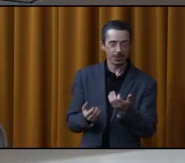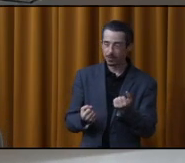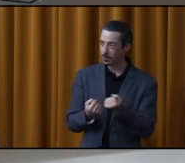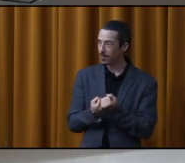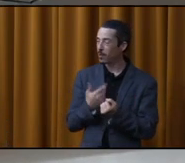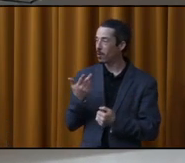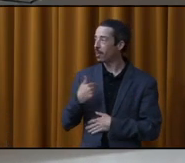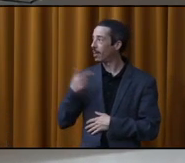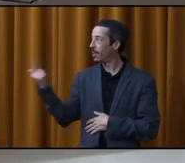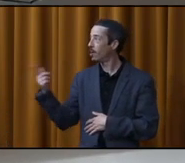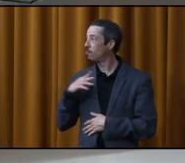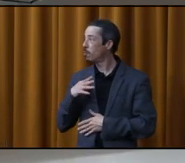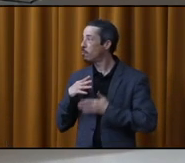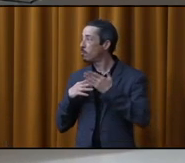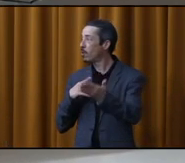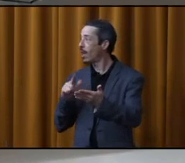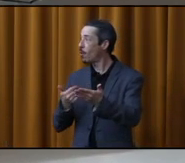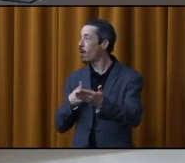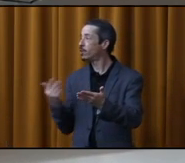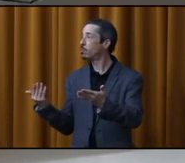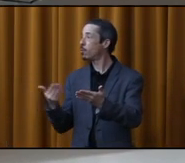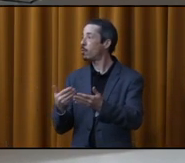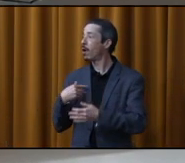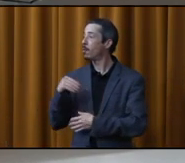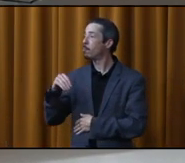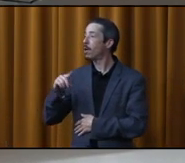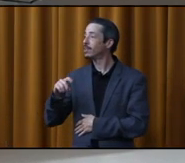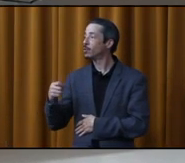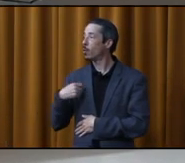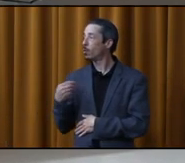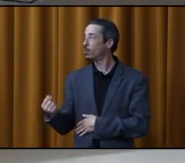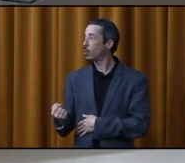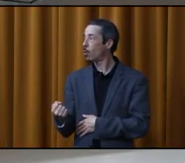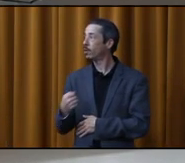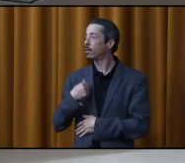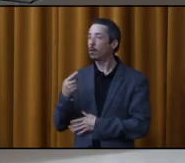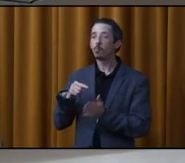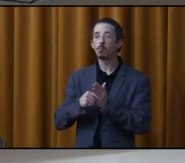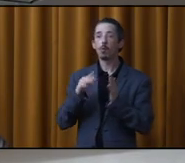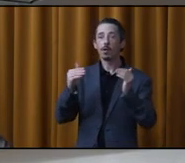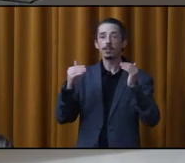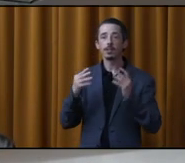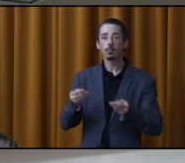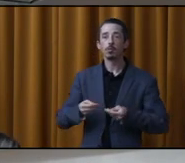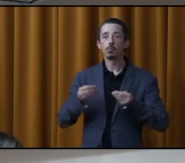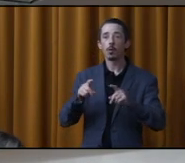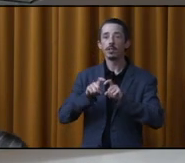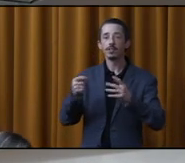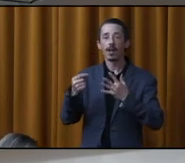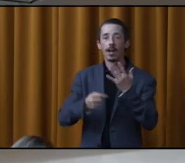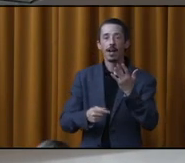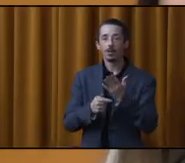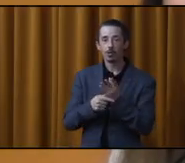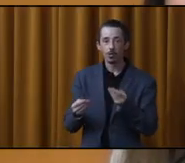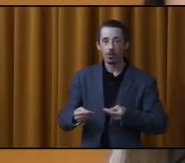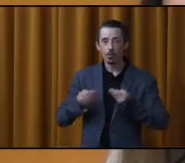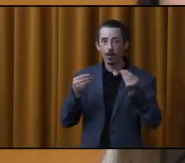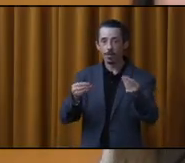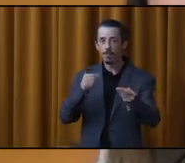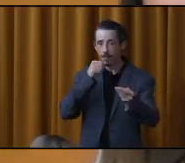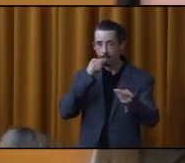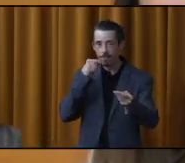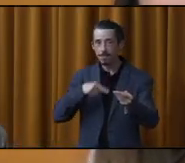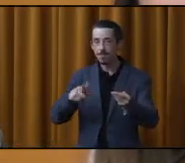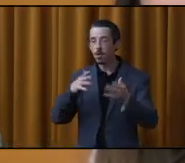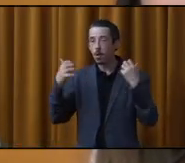Karine Benoît, je propose, M. le Président. Merci. Et Martine Rouge, puis. Merci. On tombe au point 5, dépôt de divers documents. Alors, le